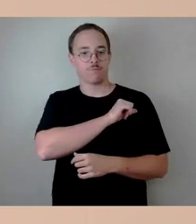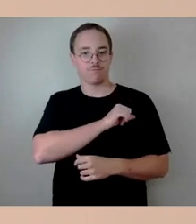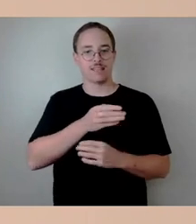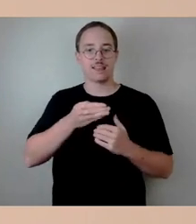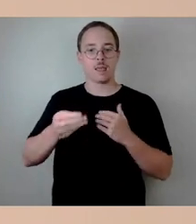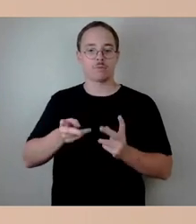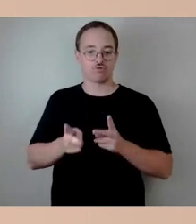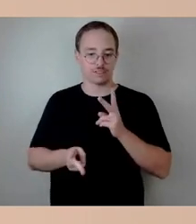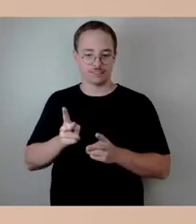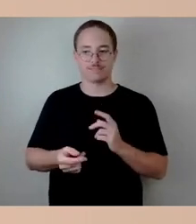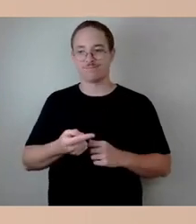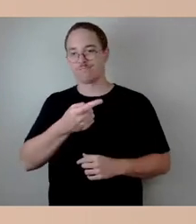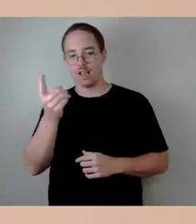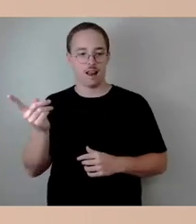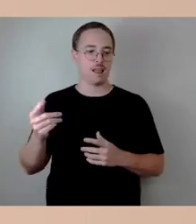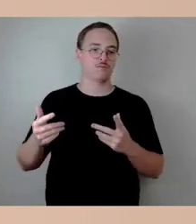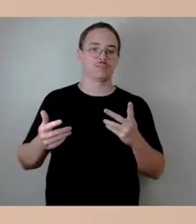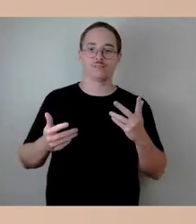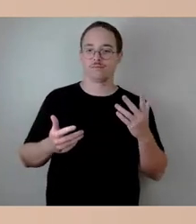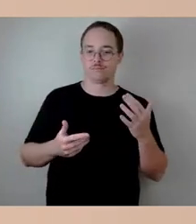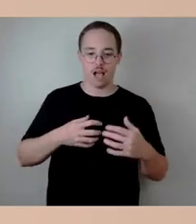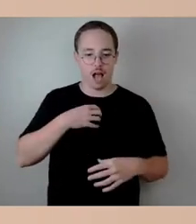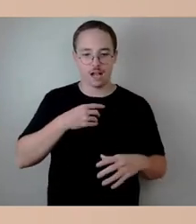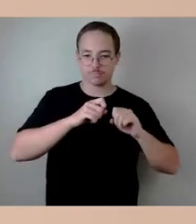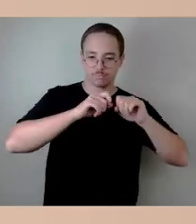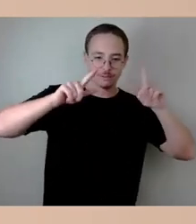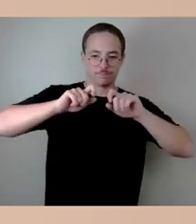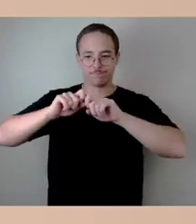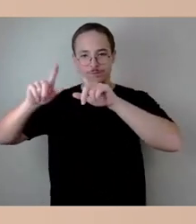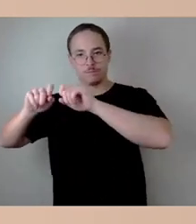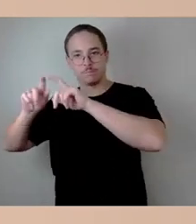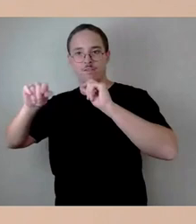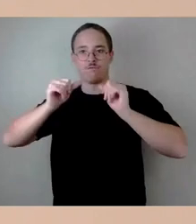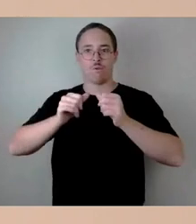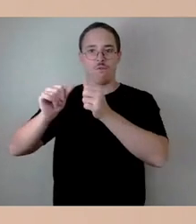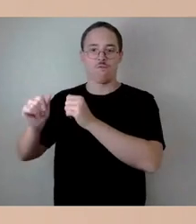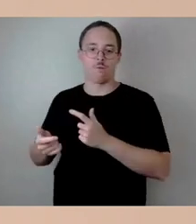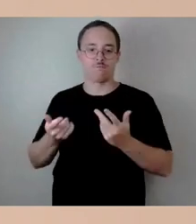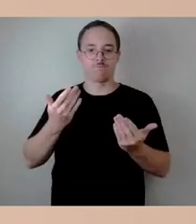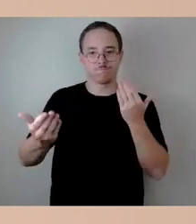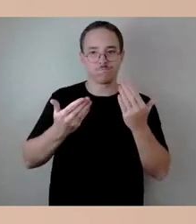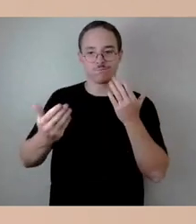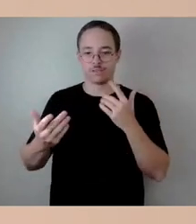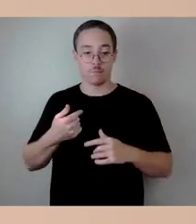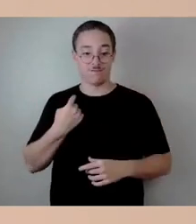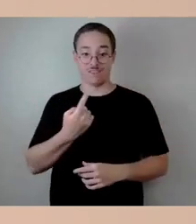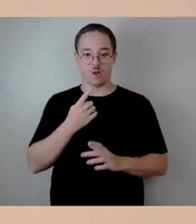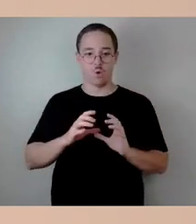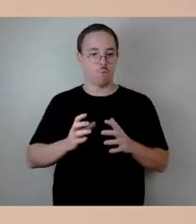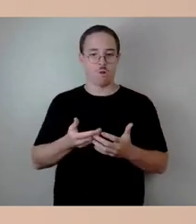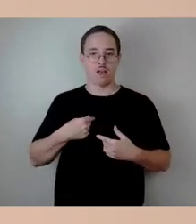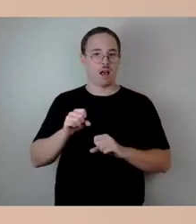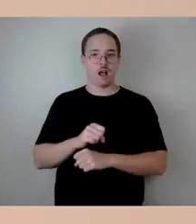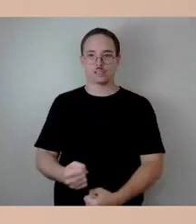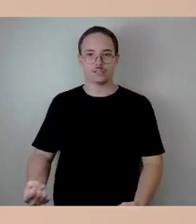und ein. Wir sind hier schlichtweg raus als Kommunen. Insofern wird dieser Antrag als solches